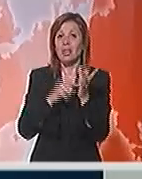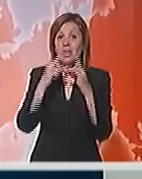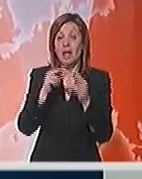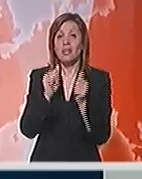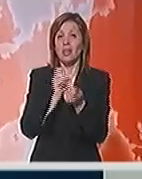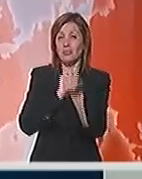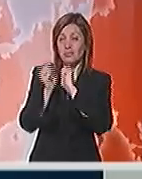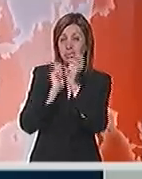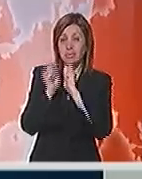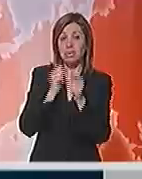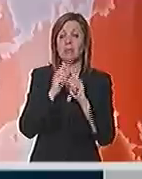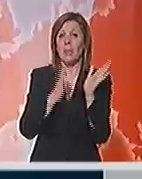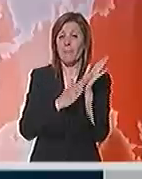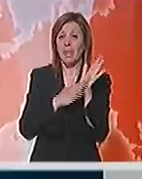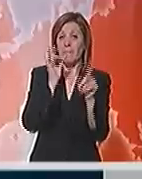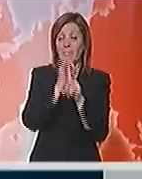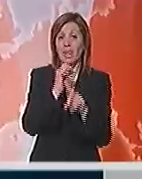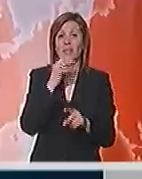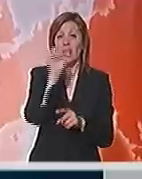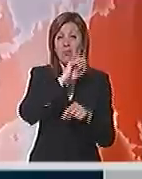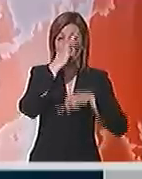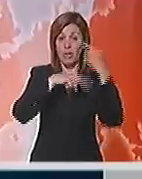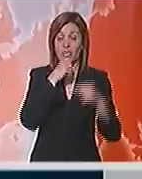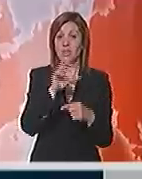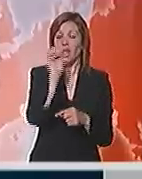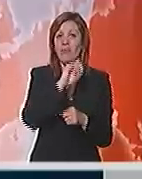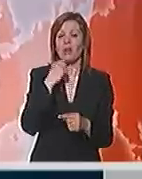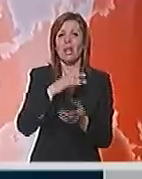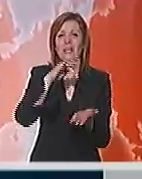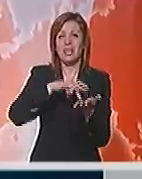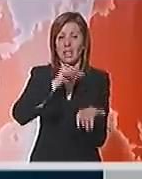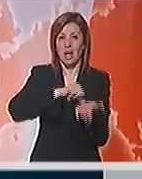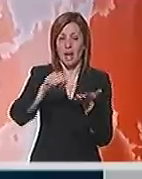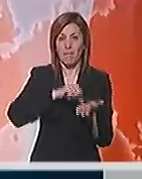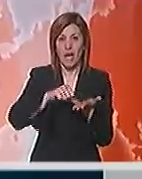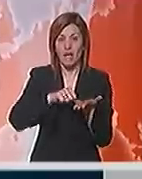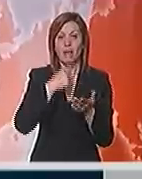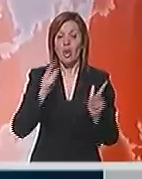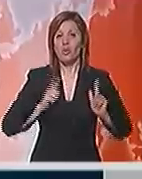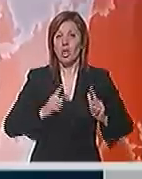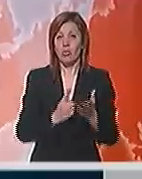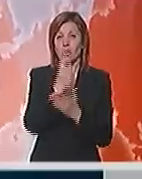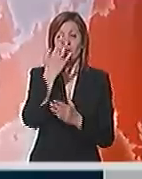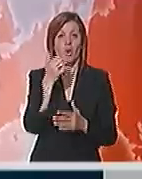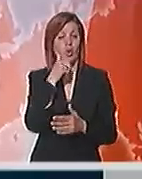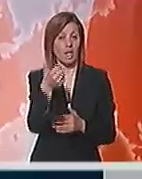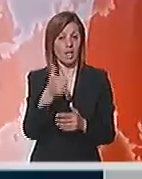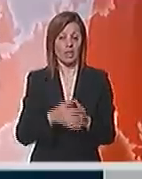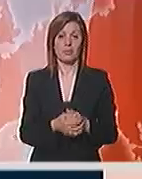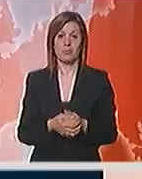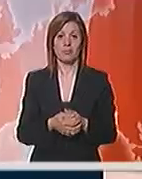intenzivnjih pregovori MMF-a, Evropske komisije i Evropske centralne banke. Rezultate očekujemo za nekoliko dana.